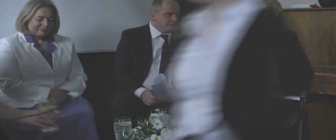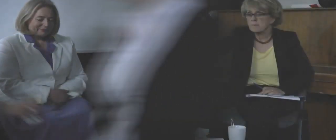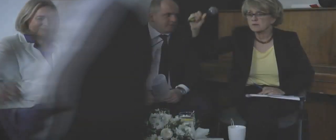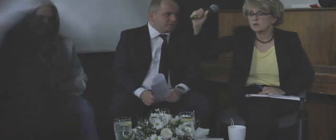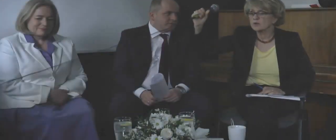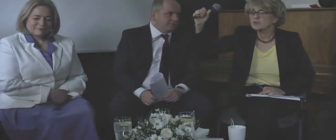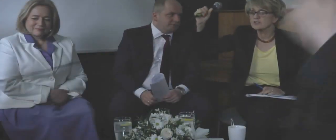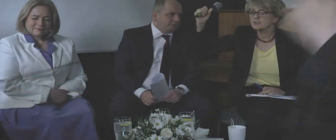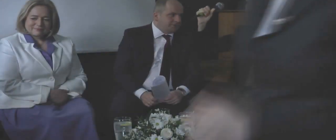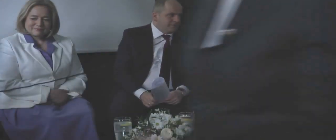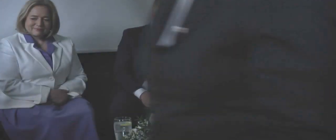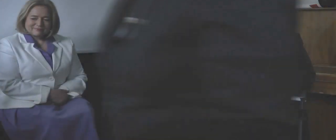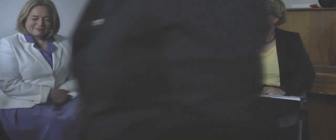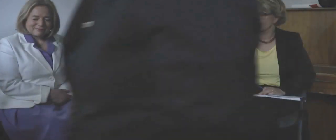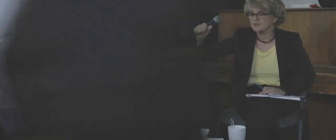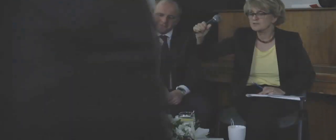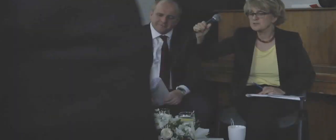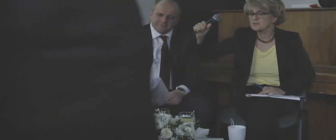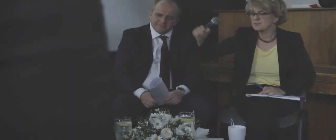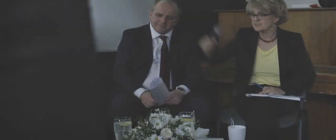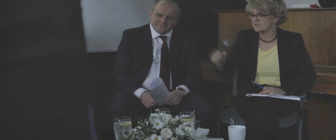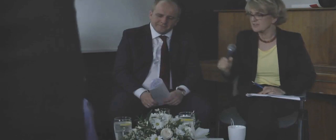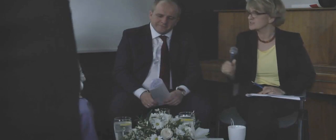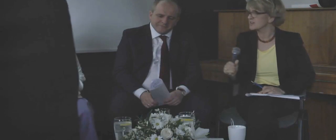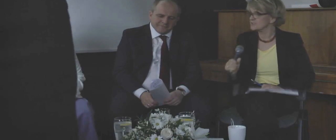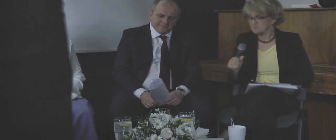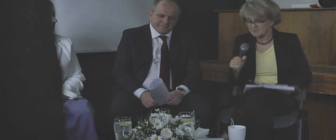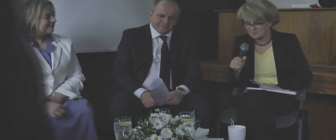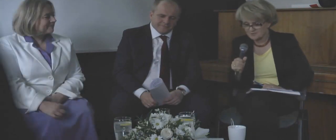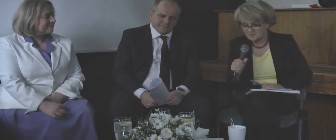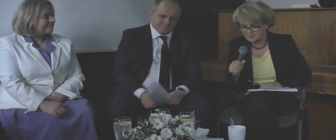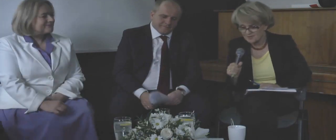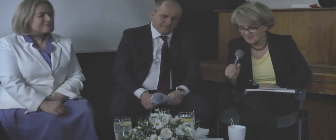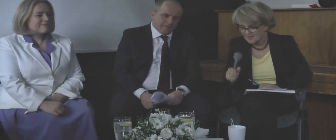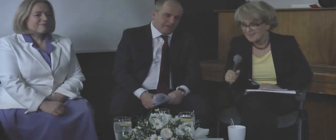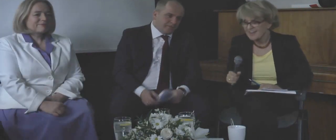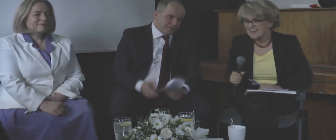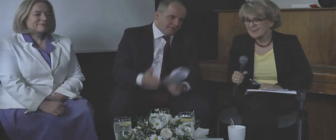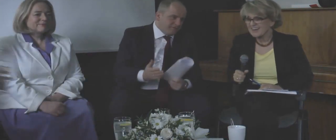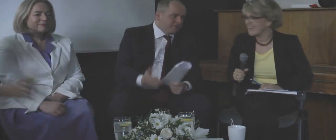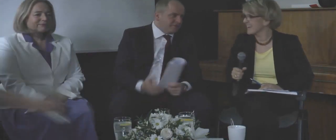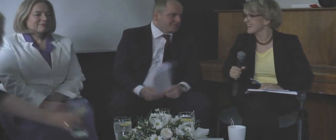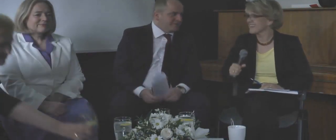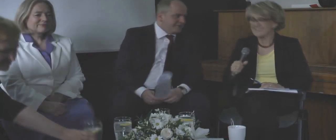Jakbym pan odliczy, tak, od telewizji publicznej ten czas, to będę mówić krótko.